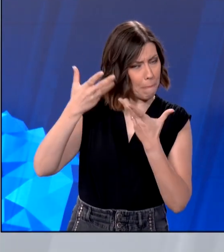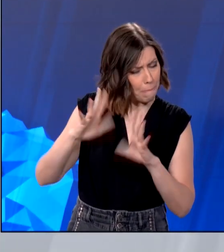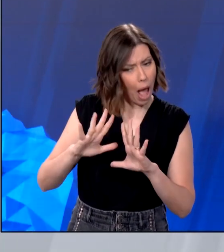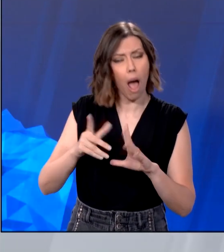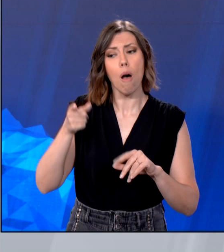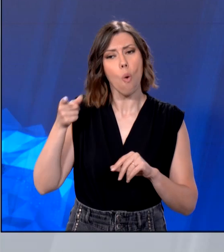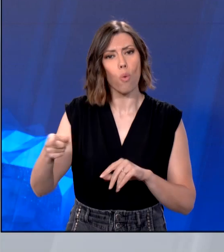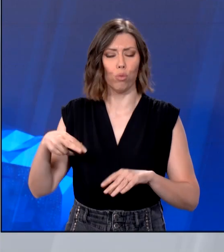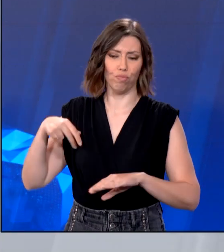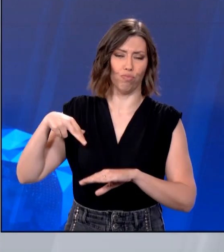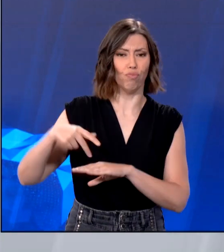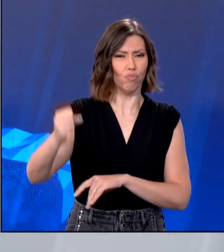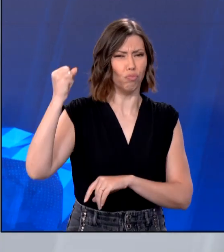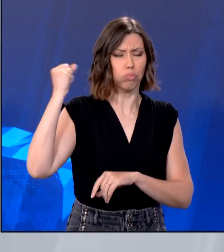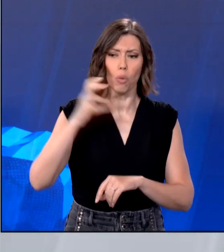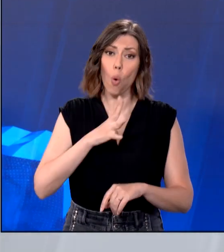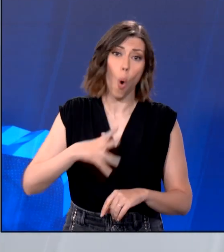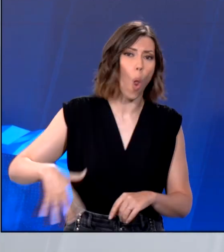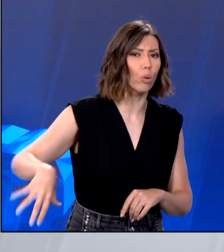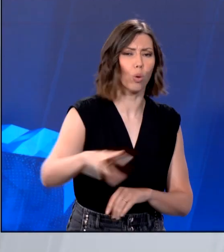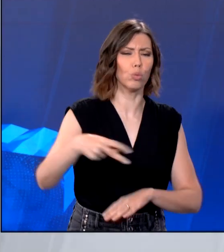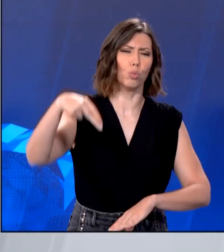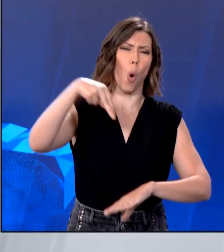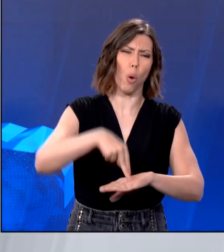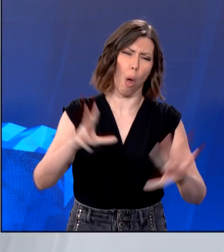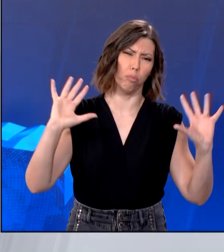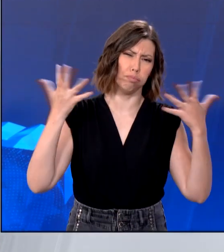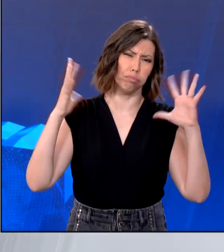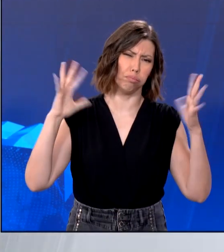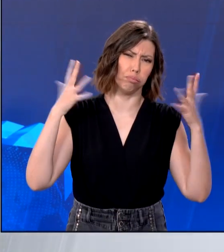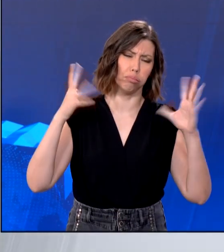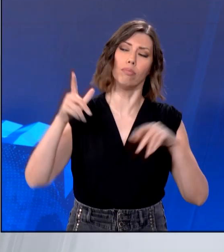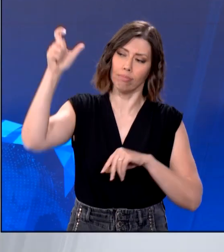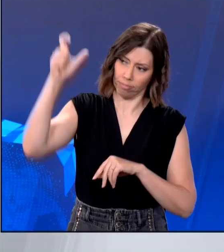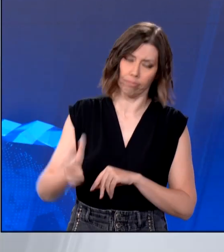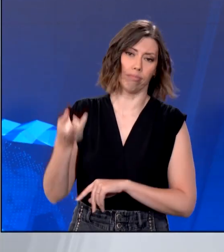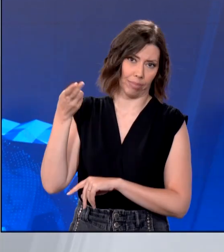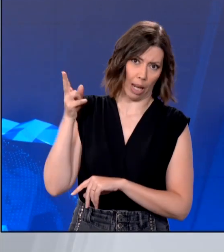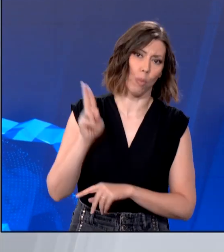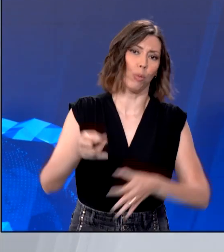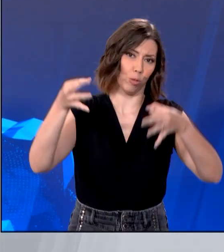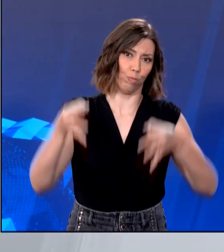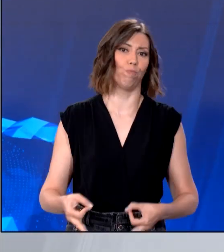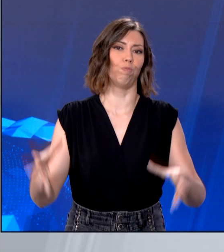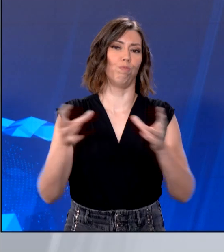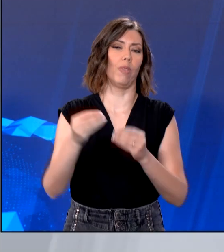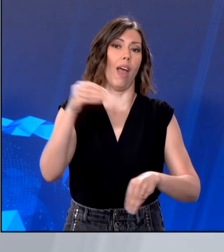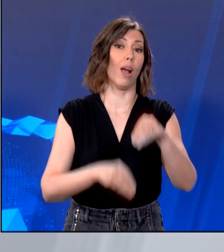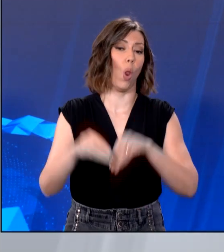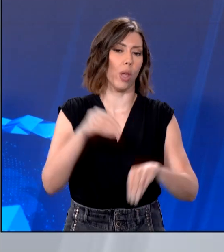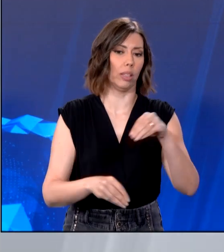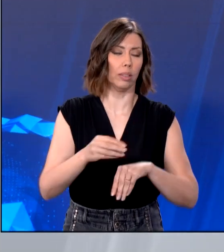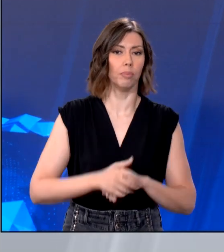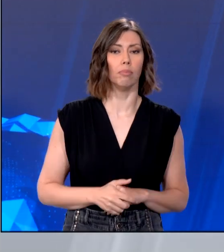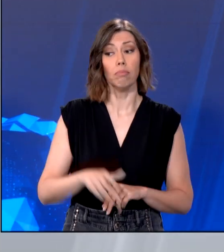τον χειροκρότουν όρθιοι και φυσικά να του δίνουν και τυπικά το χρήσμα για τις προεδρικές εκλογές της 5ης Νοεμβρίου. Έκπληξη ωστόσο προκάλεσε η